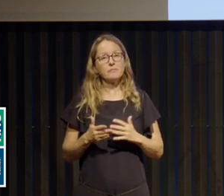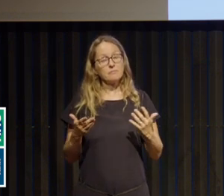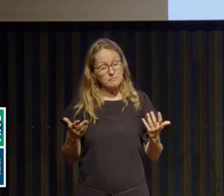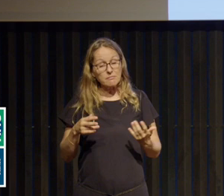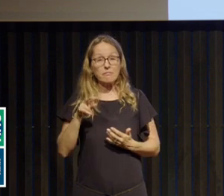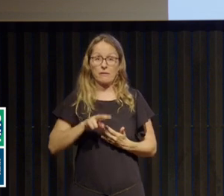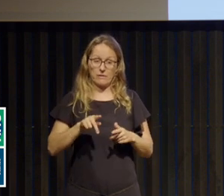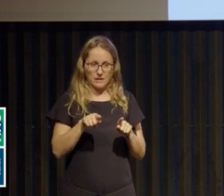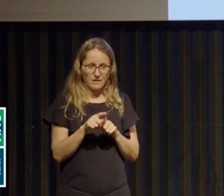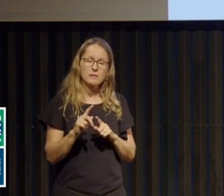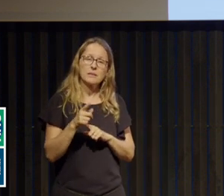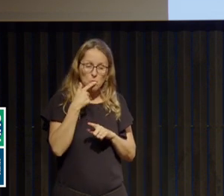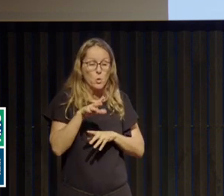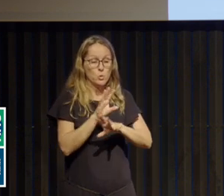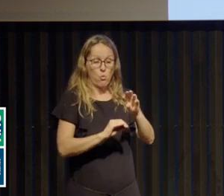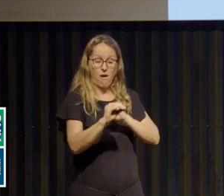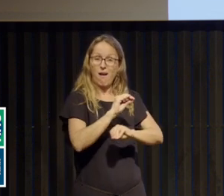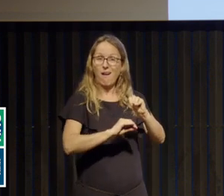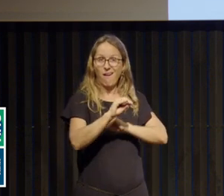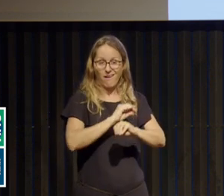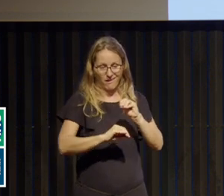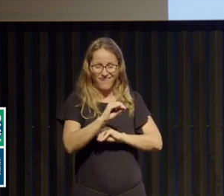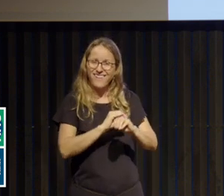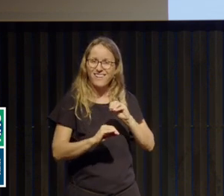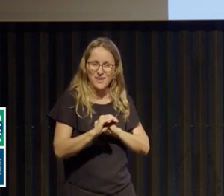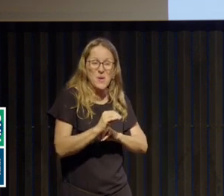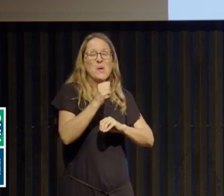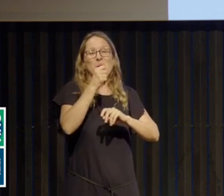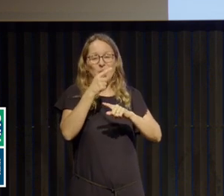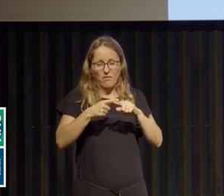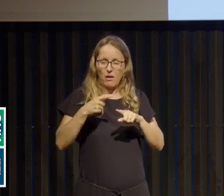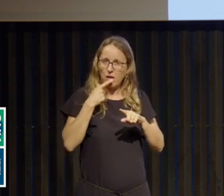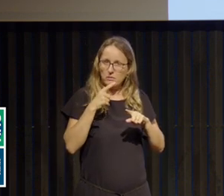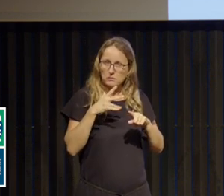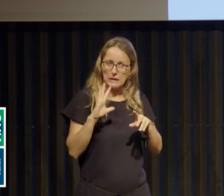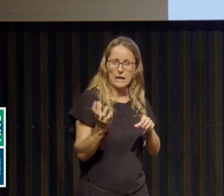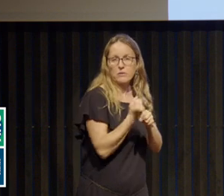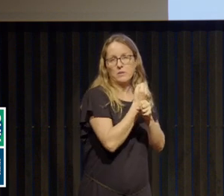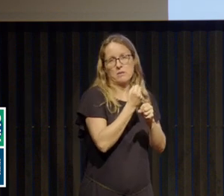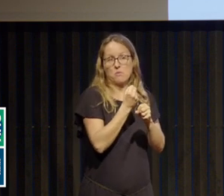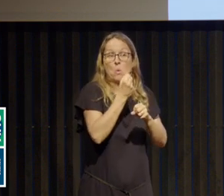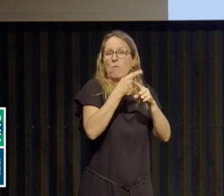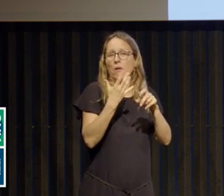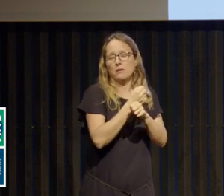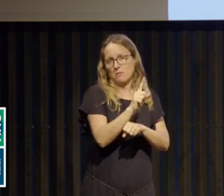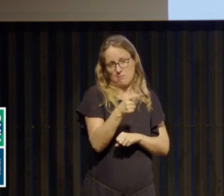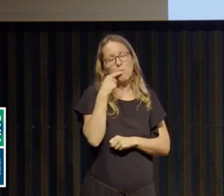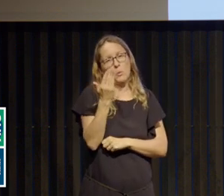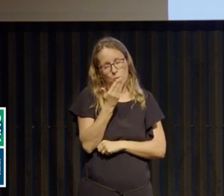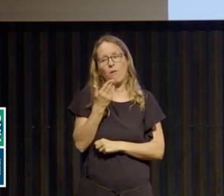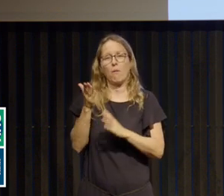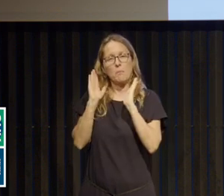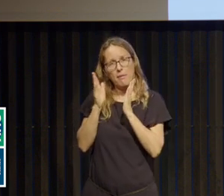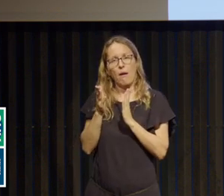complète après un premier protocole de soins est assez rare et que plusieurs hospitalisations, s'il y besoin d'hospitaliser, sont nécessaires. Mais ce qu'il faut savoir, c'est que la